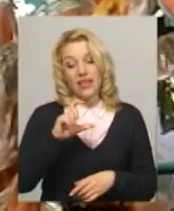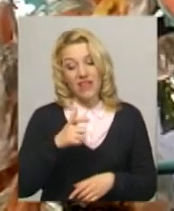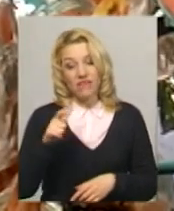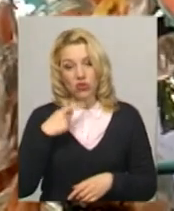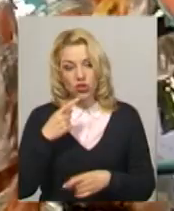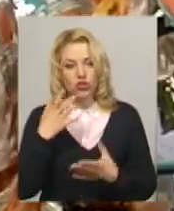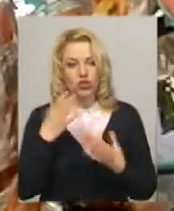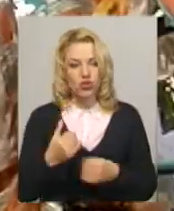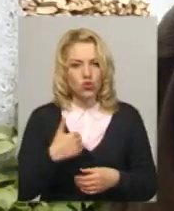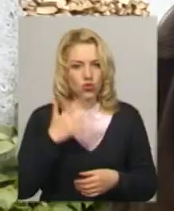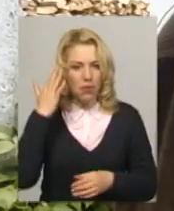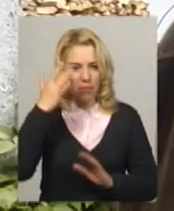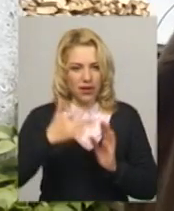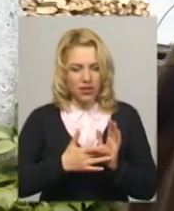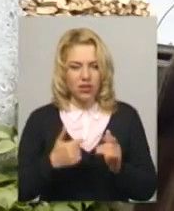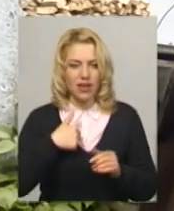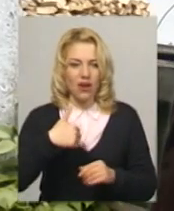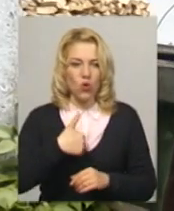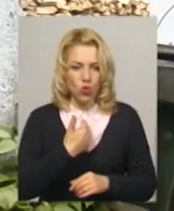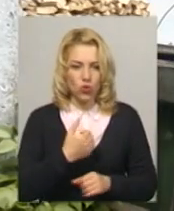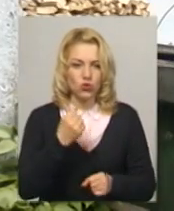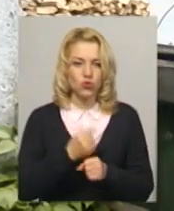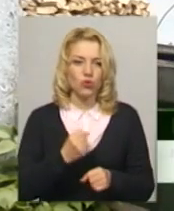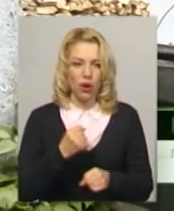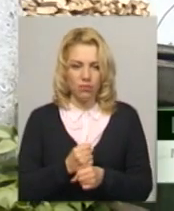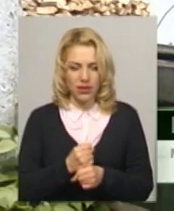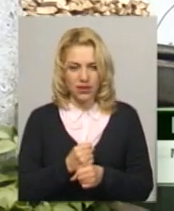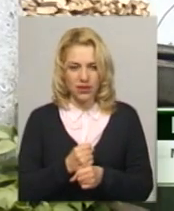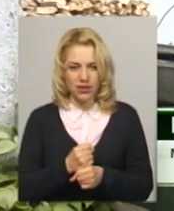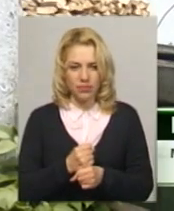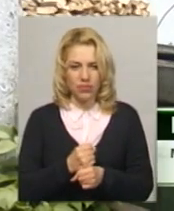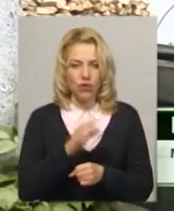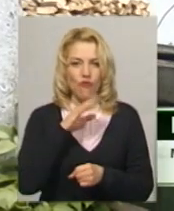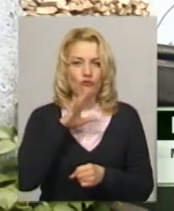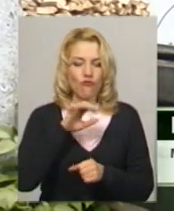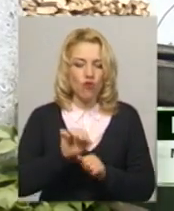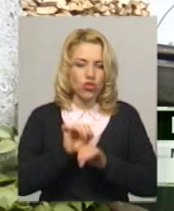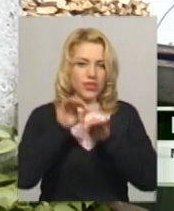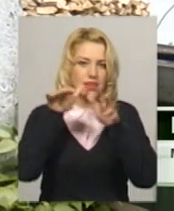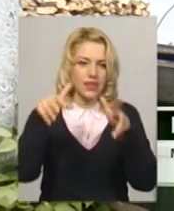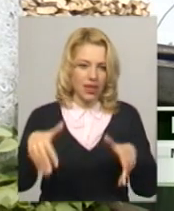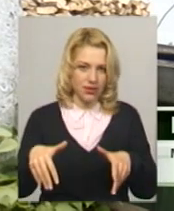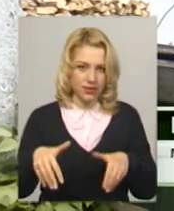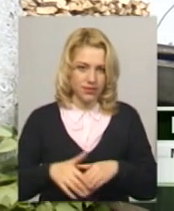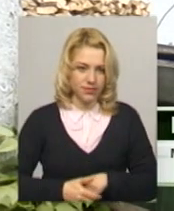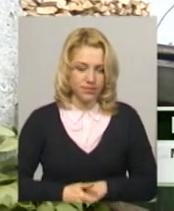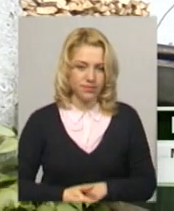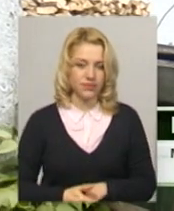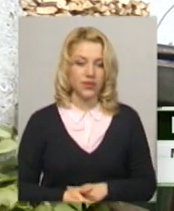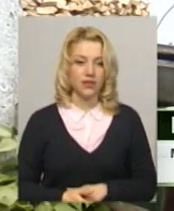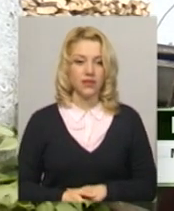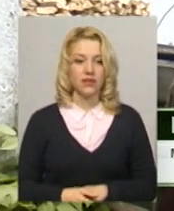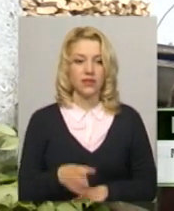втілити в метал і скло. Я хочу зробити фонтанчик, фонтана. І